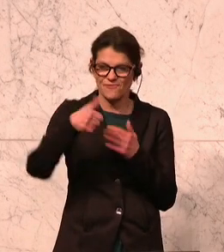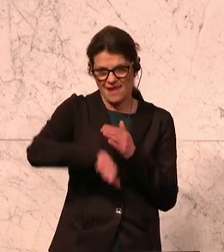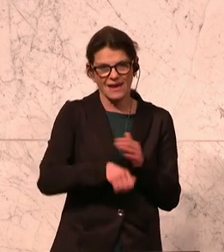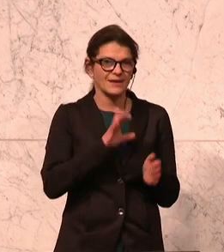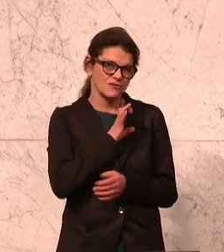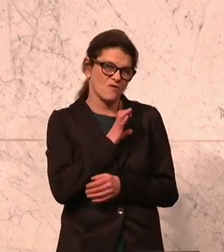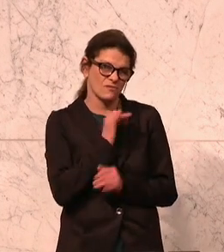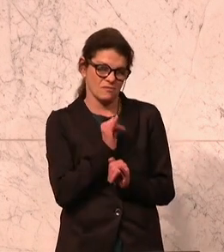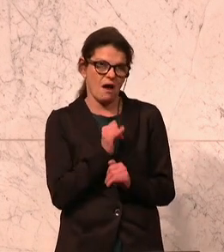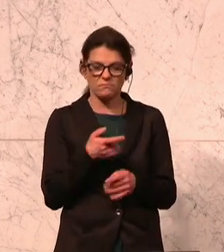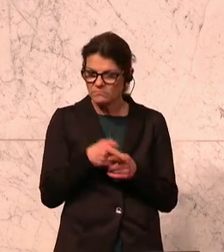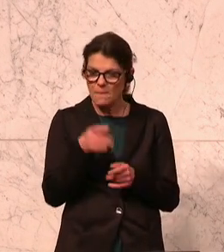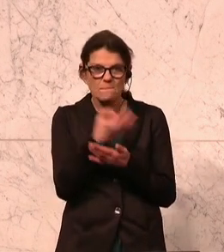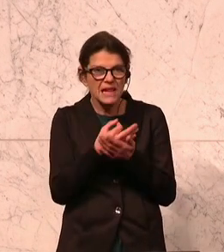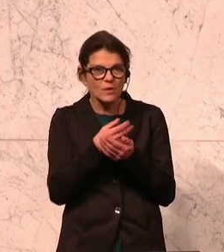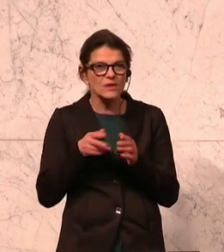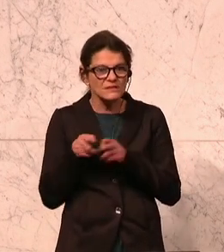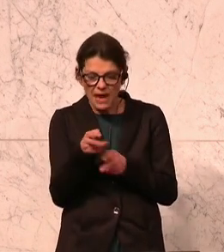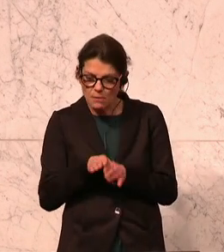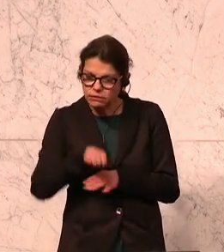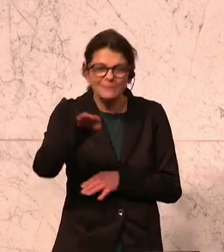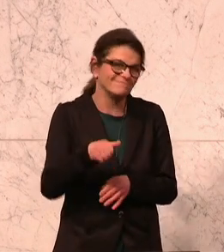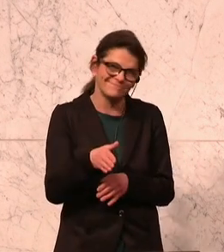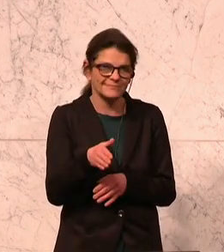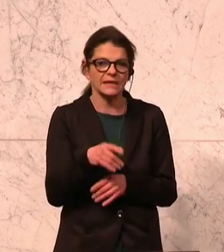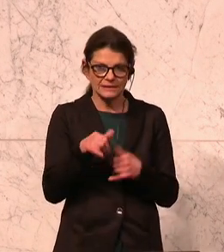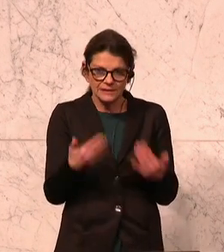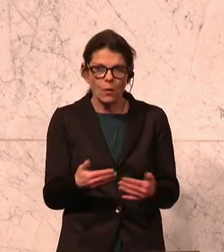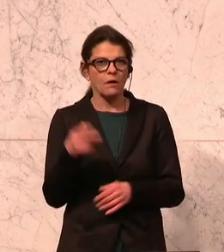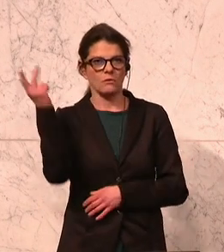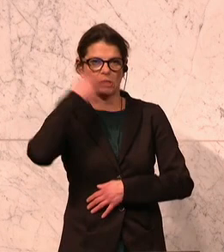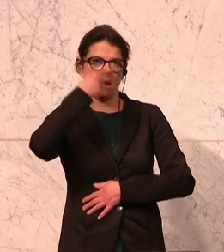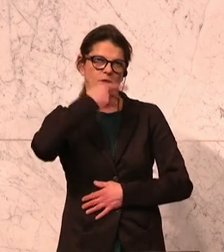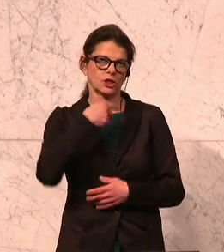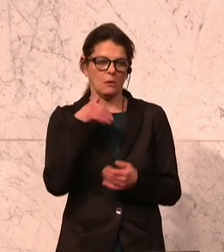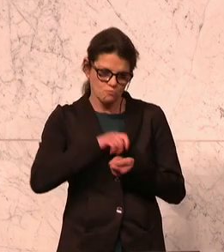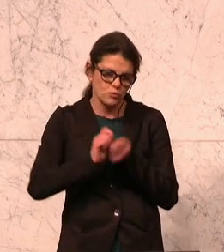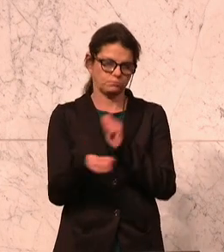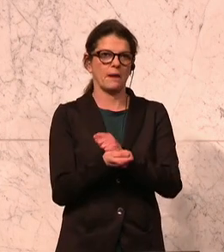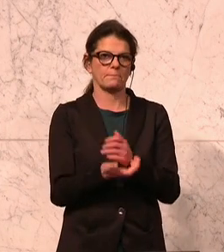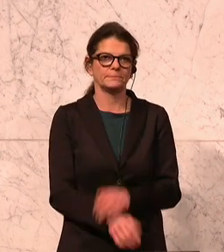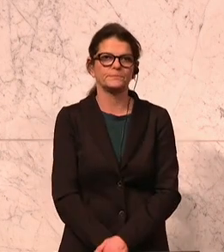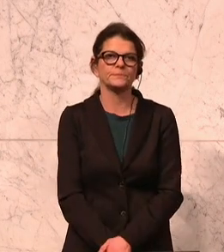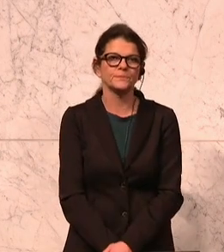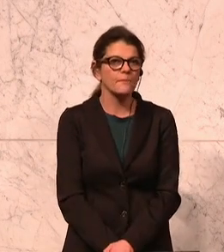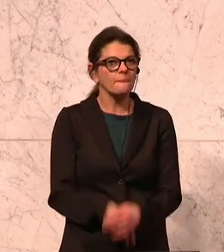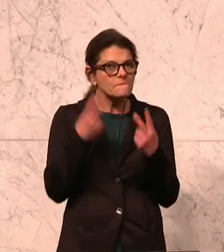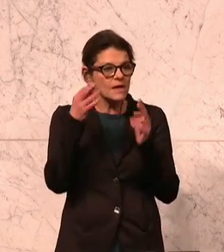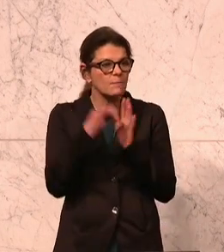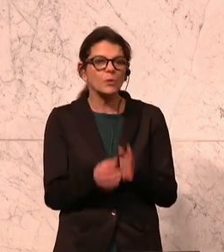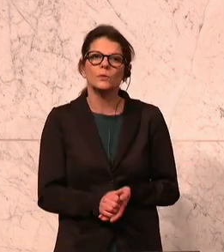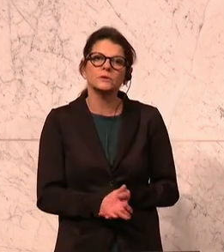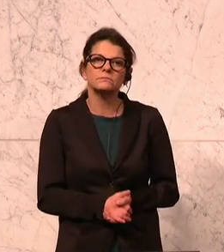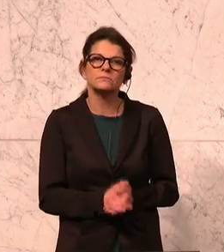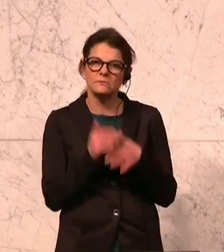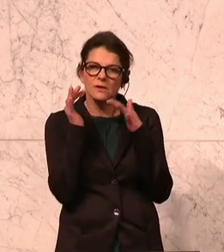Chancen auf ihrem Bildungsweg haben. Das ist so und das gehört selbstverständlich verändert. Ein Punkt, der in